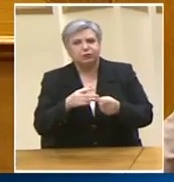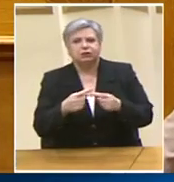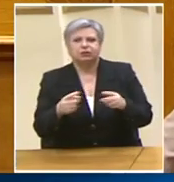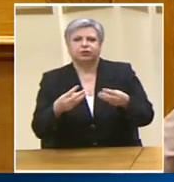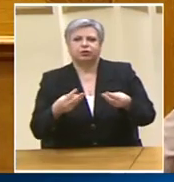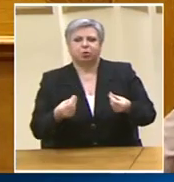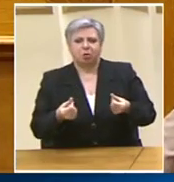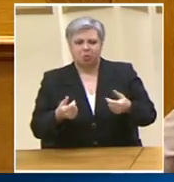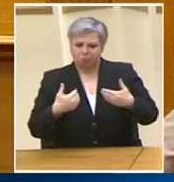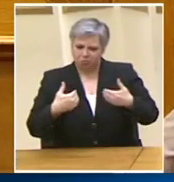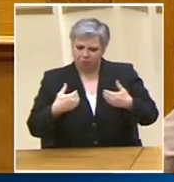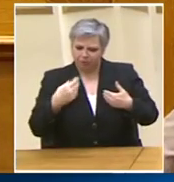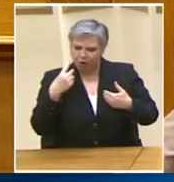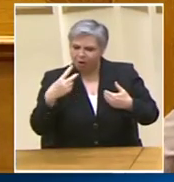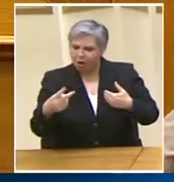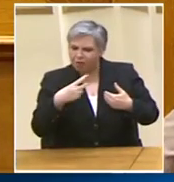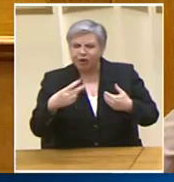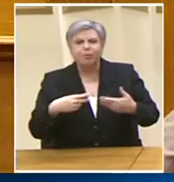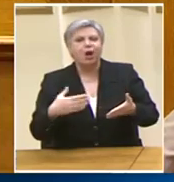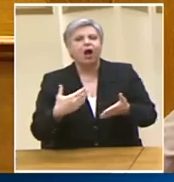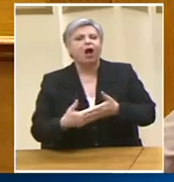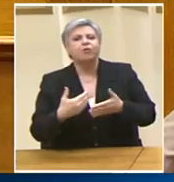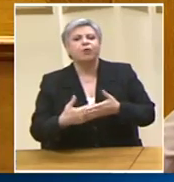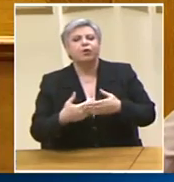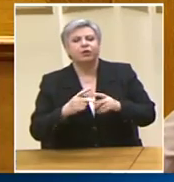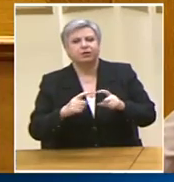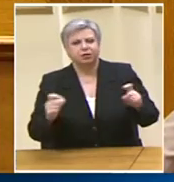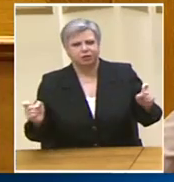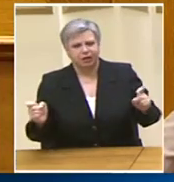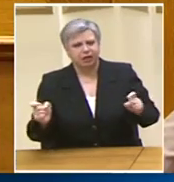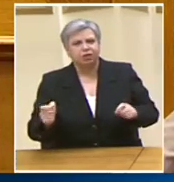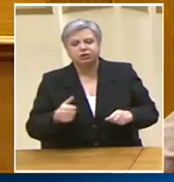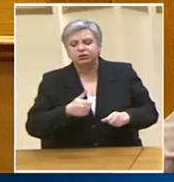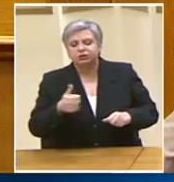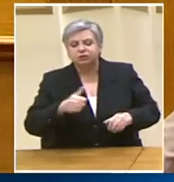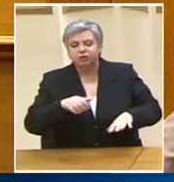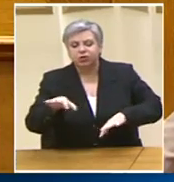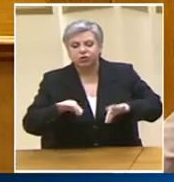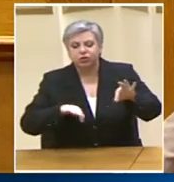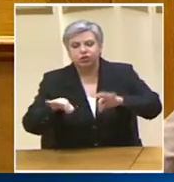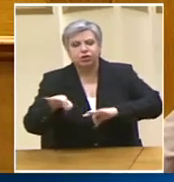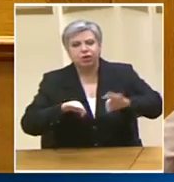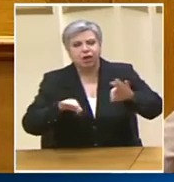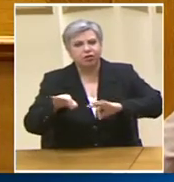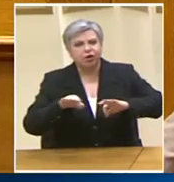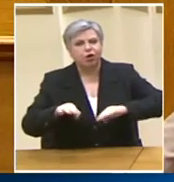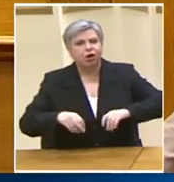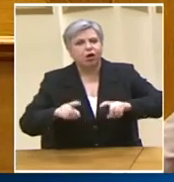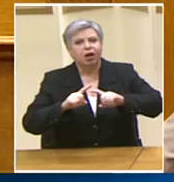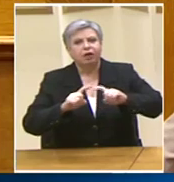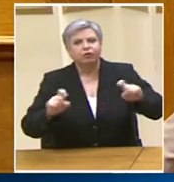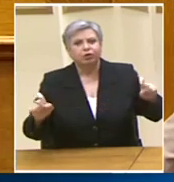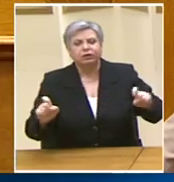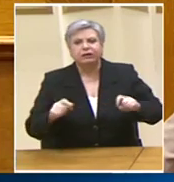Ότι το μόνο σχέδιο που πράγματι είχατε έτοιμο Ήταν το σχέδιό σας για την άλωση του